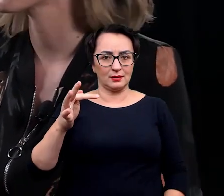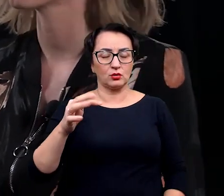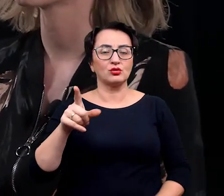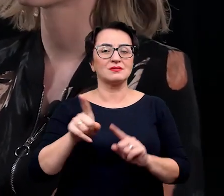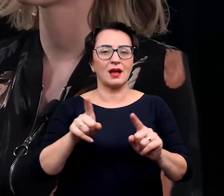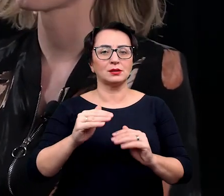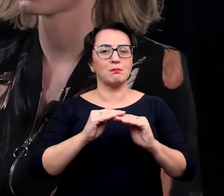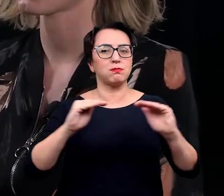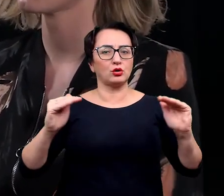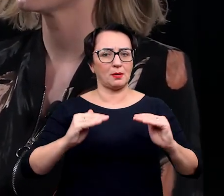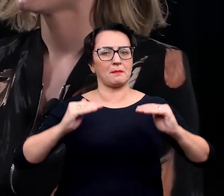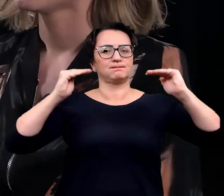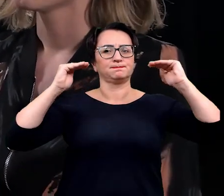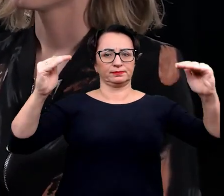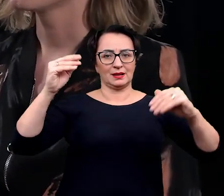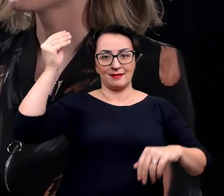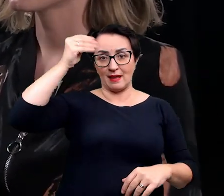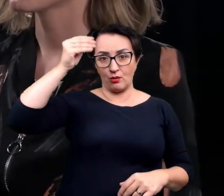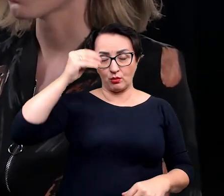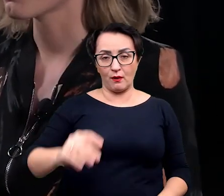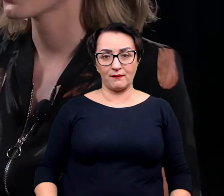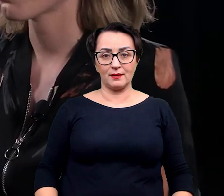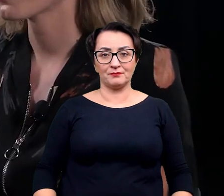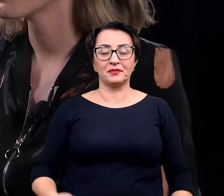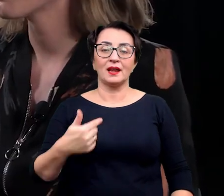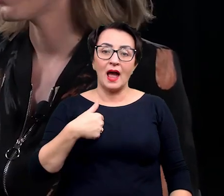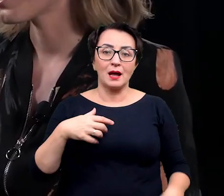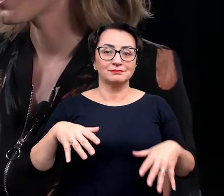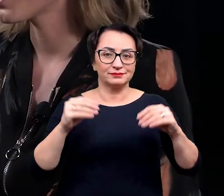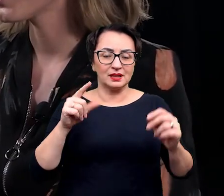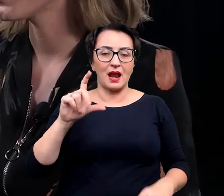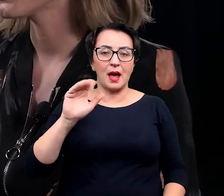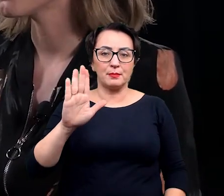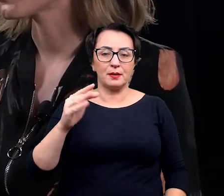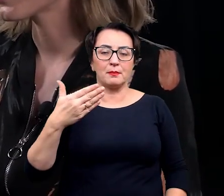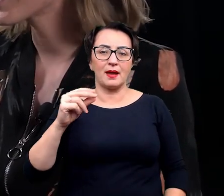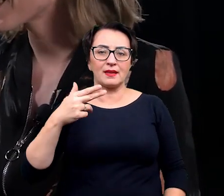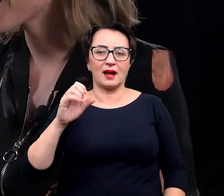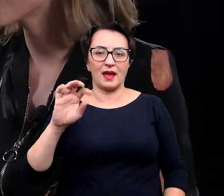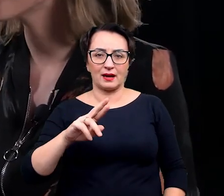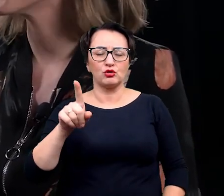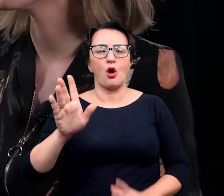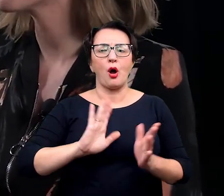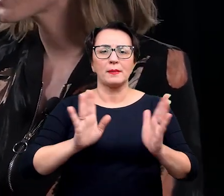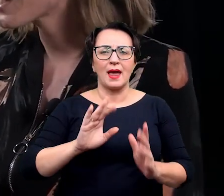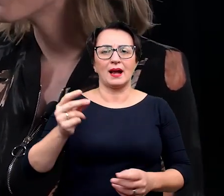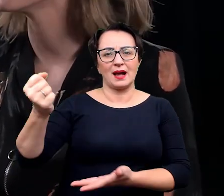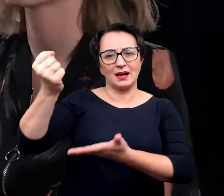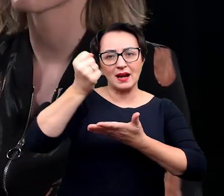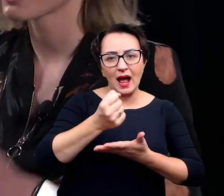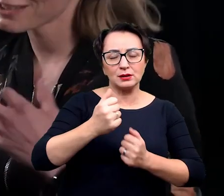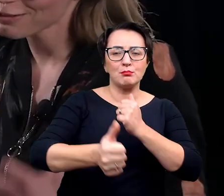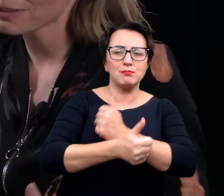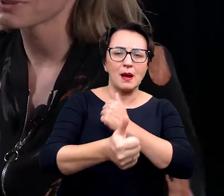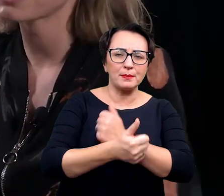sugeruje jakby poziom naukowy. No i jak mówię, zaczęłam jako lab manager, czyli opieka nad grantami, papierami,